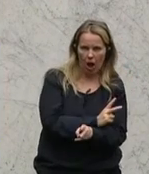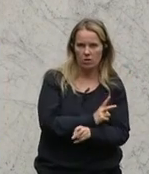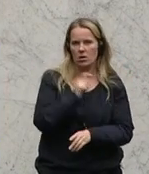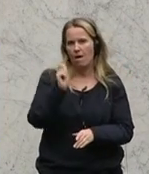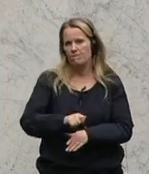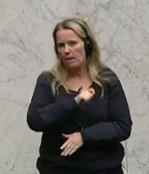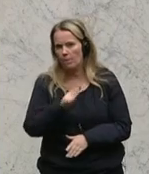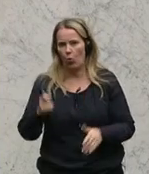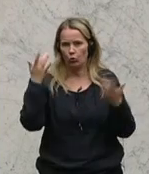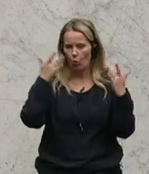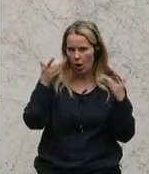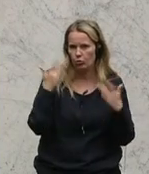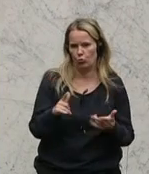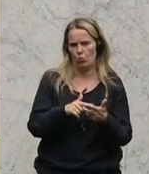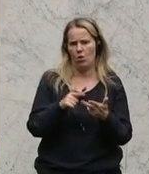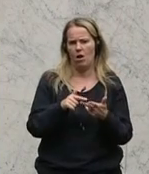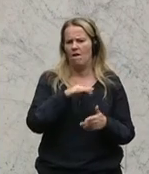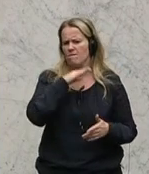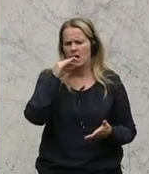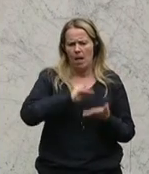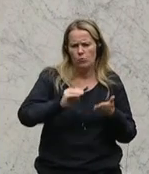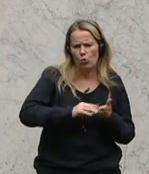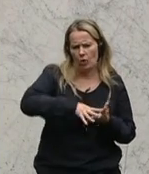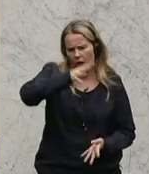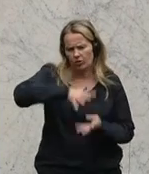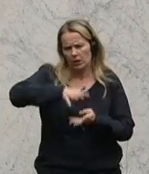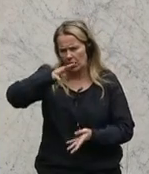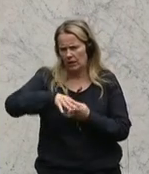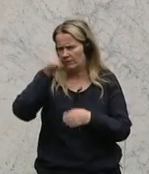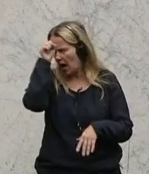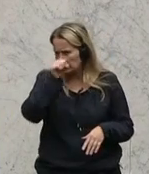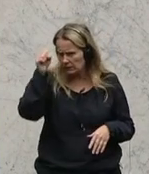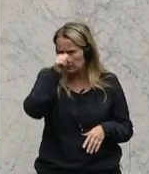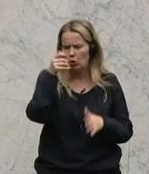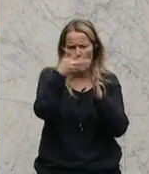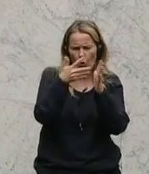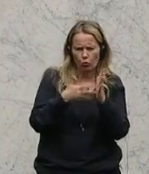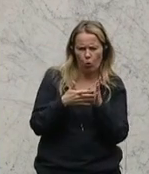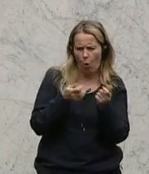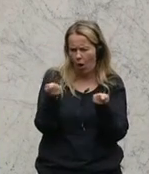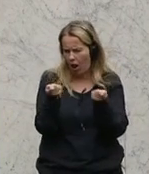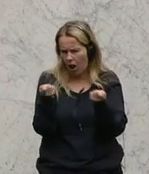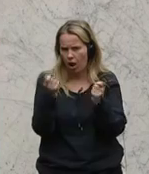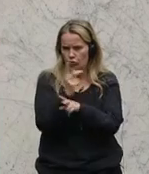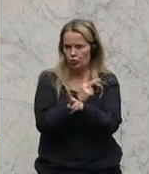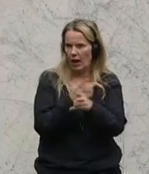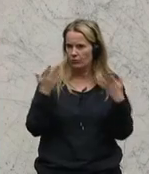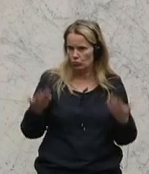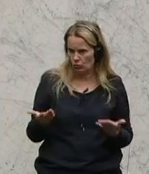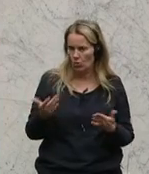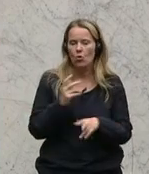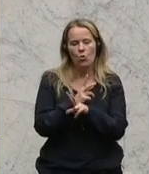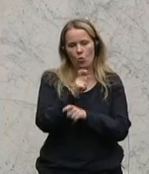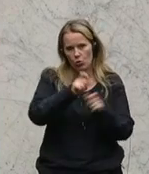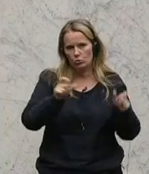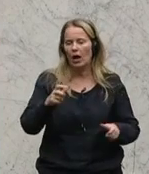Verbotskultur, von diesem Bürokratiewahnsinn, von dieser Kontrollsystematik des Staates. Und die Österreicher